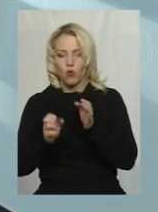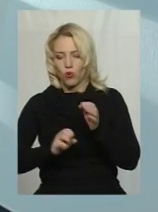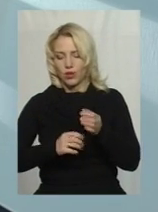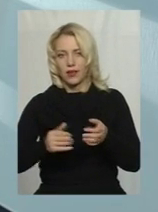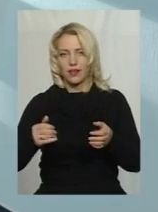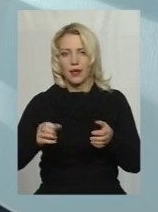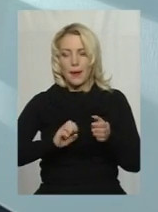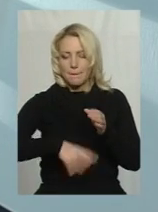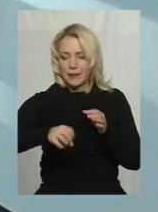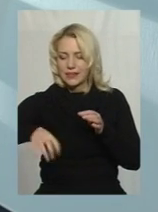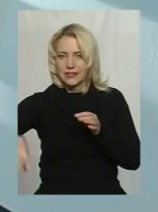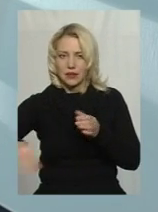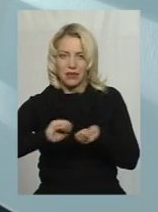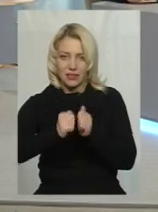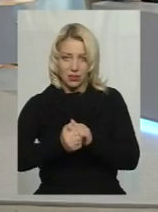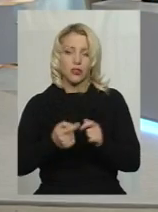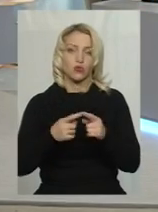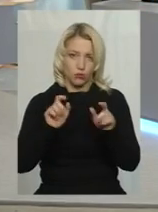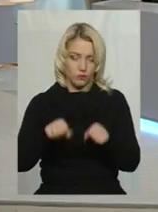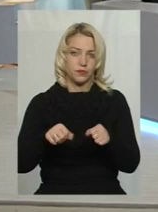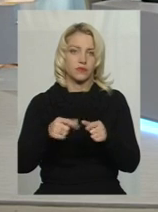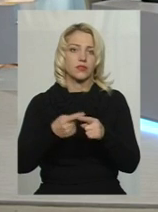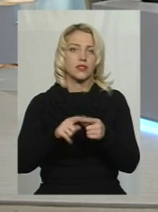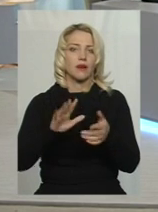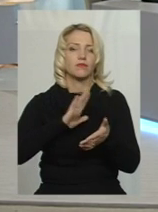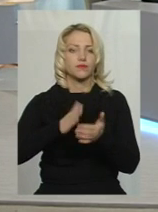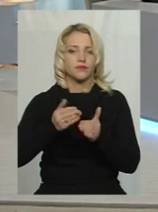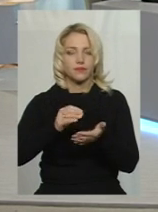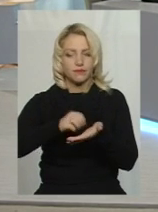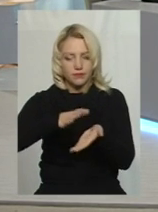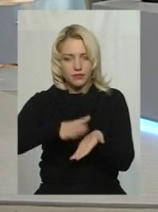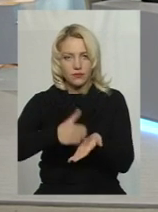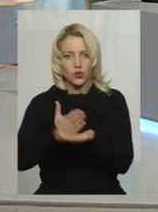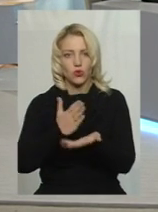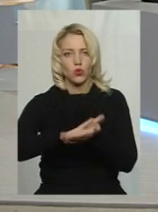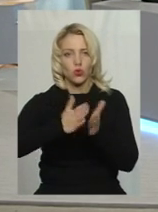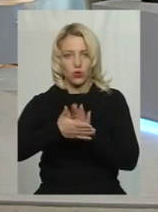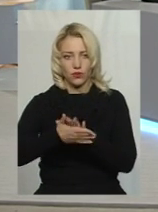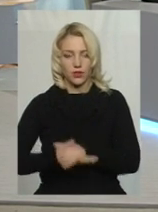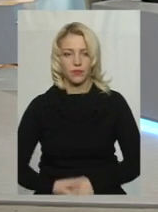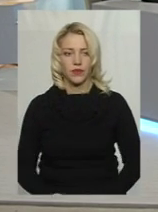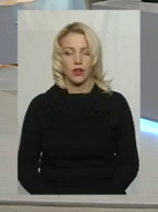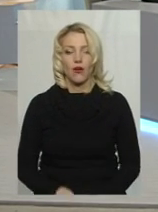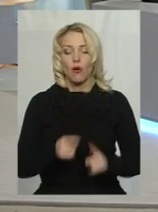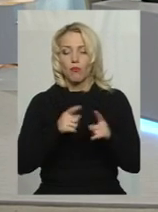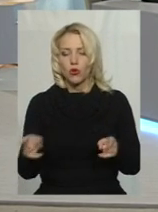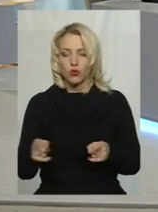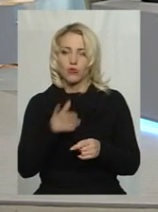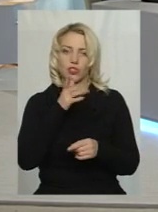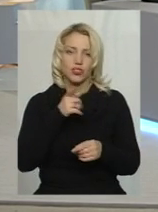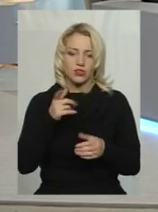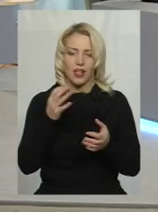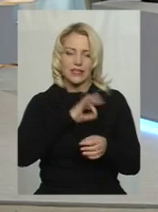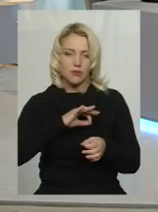прописується в договорі підряду. А стосовно інших спортмайданчиків, от впродовж цих двох років експлуатації ще якісь проблемні моменти